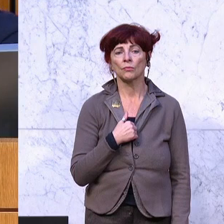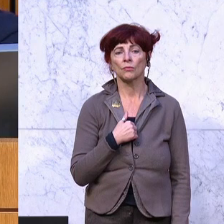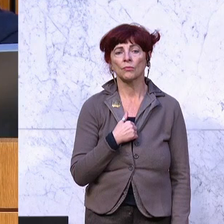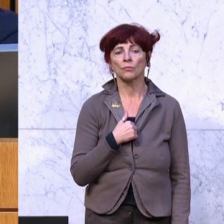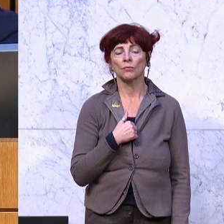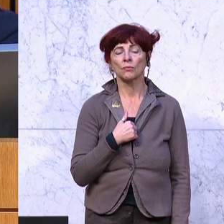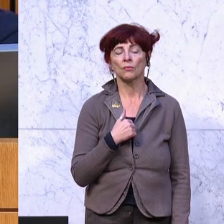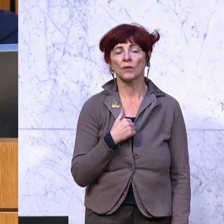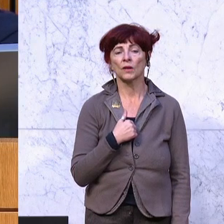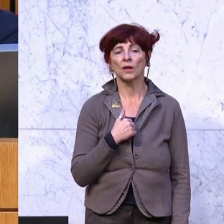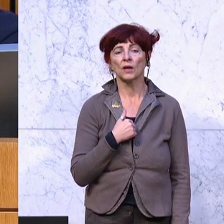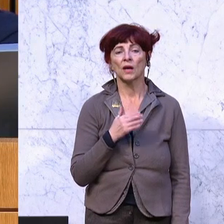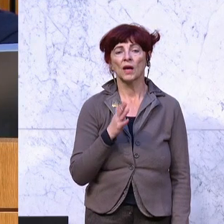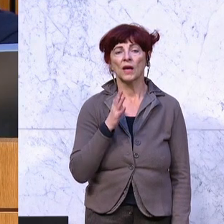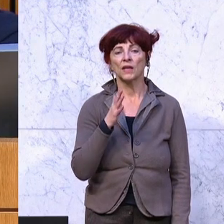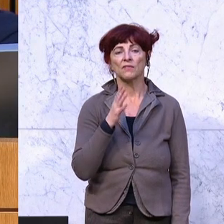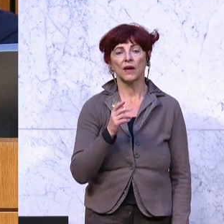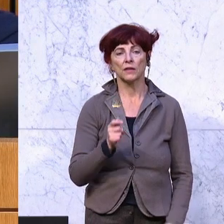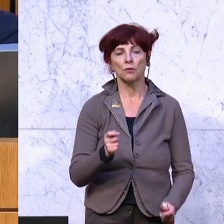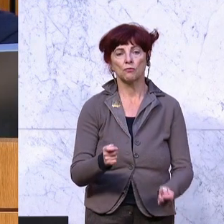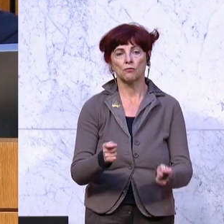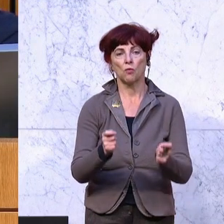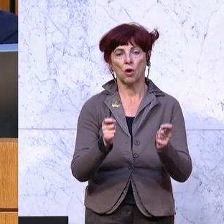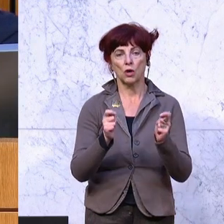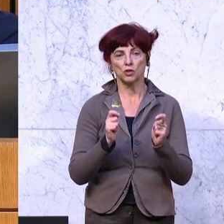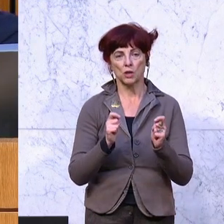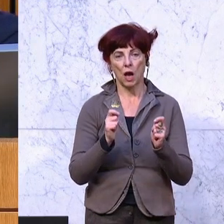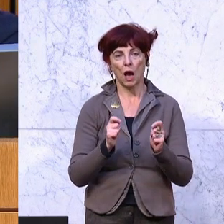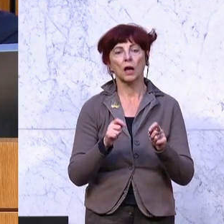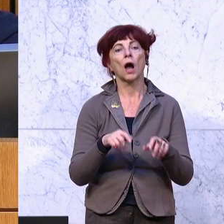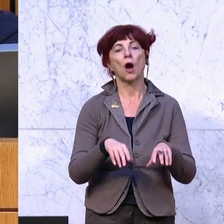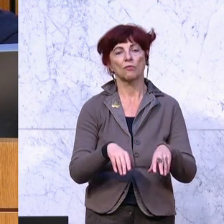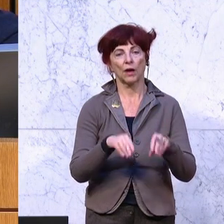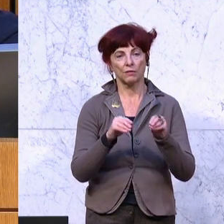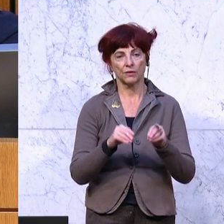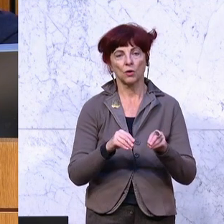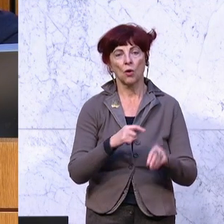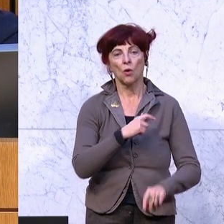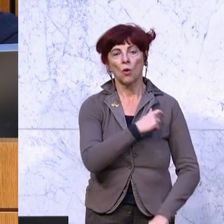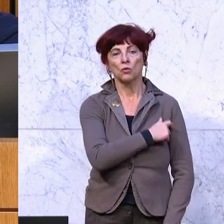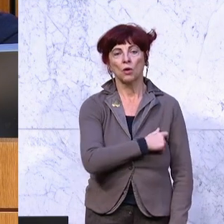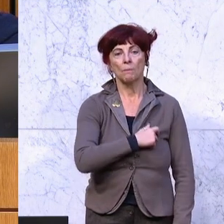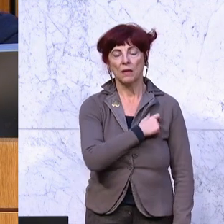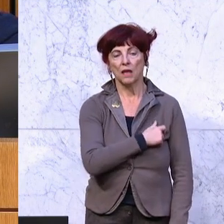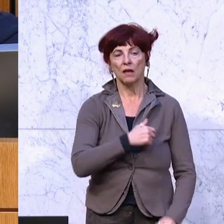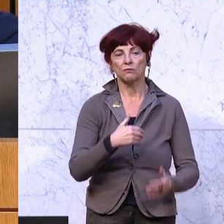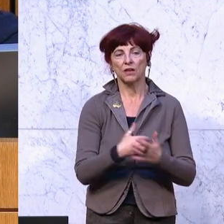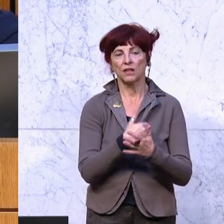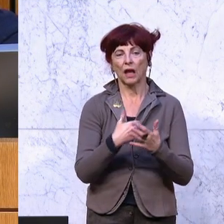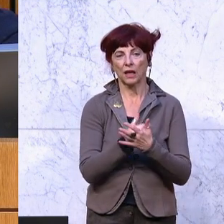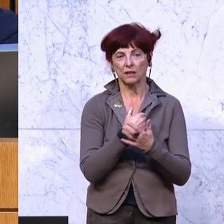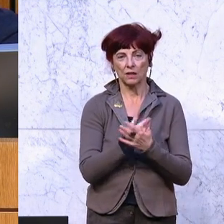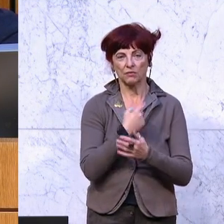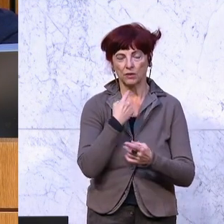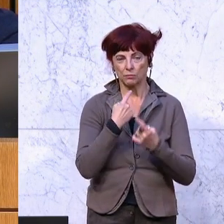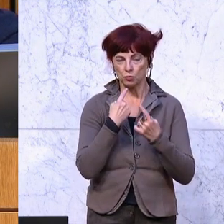Ich werde den Vorschlag aufgreifen und mich mit den Parteienvertretern beraten, wann wir die Sonderpräsidiale machen. Weil auch mir